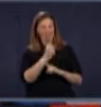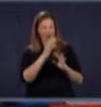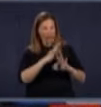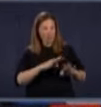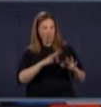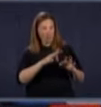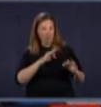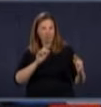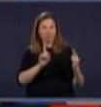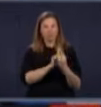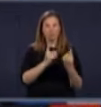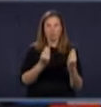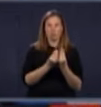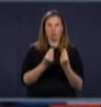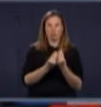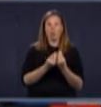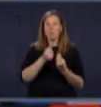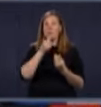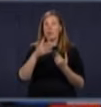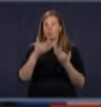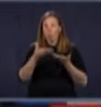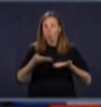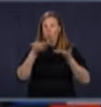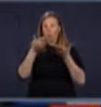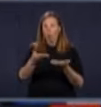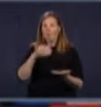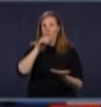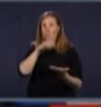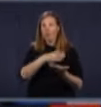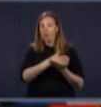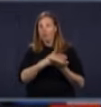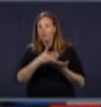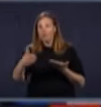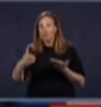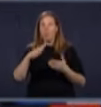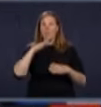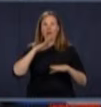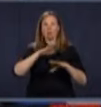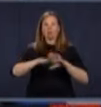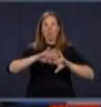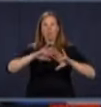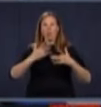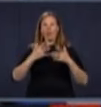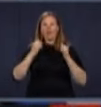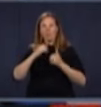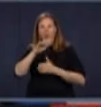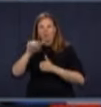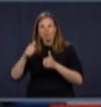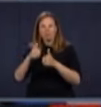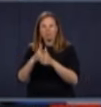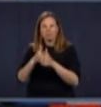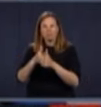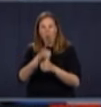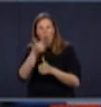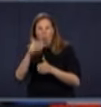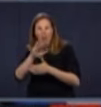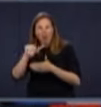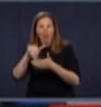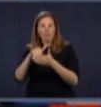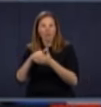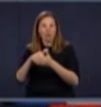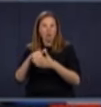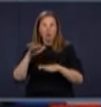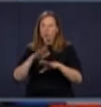'on va soumettre sous peu pour justement trouver des alternatives à ça, même au niveau de l